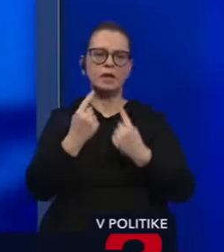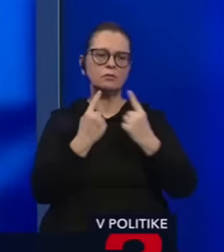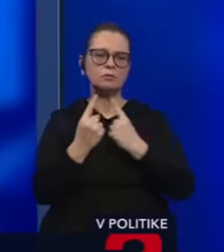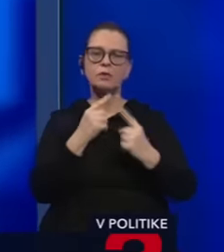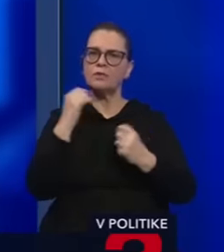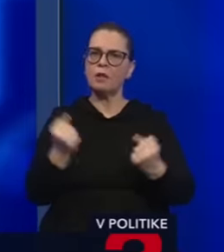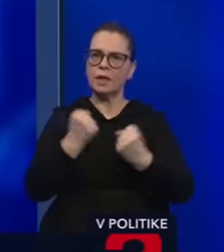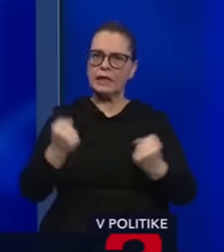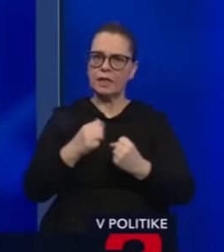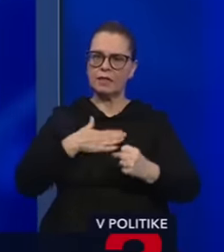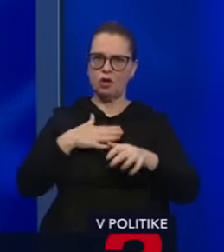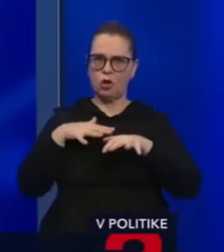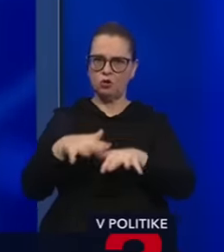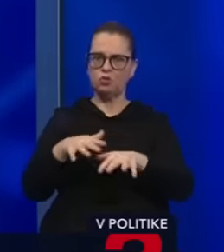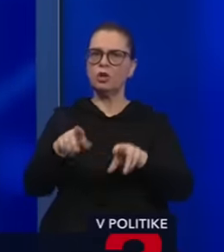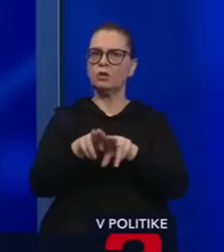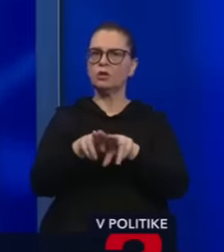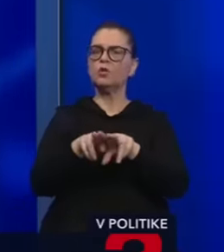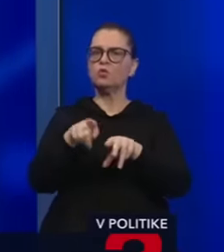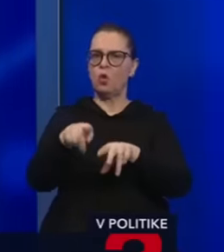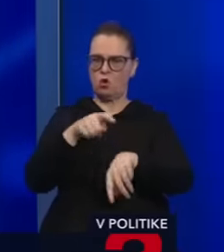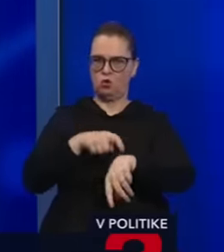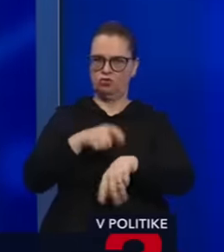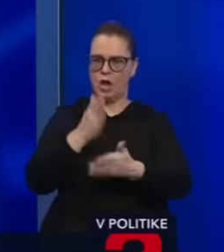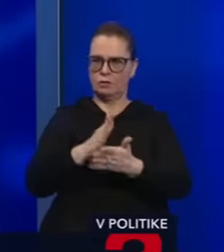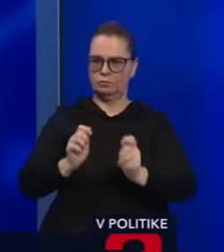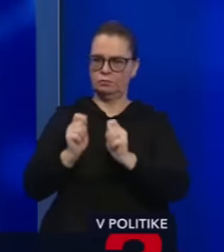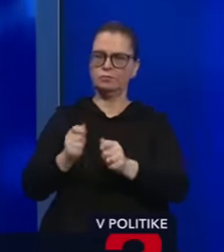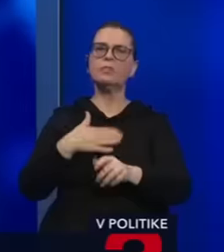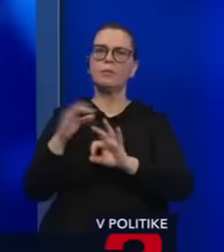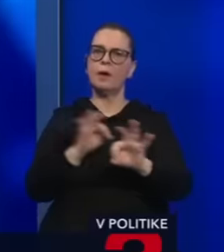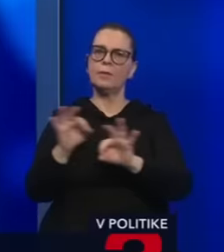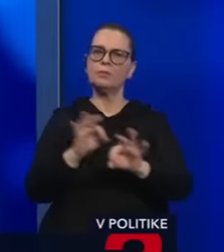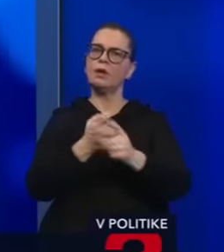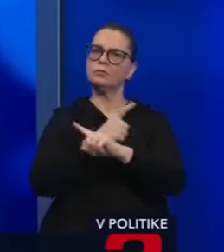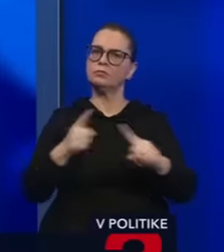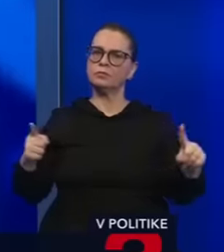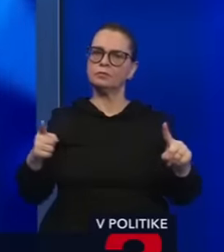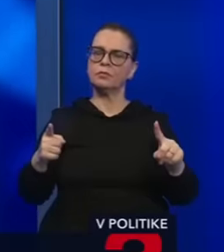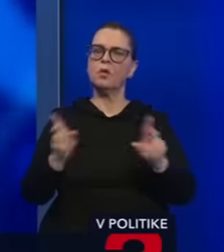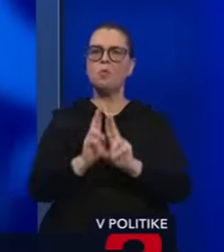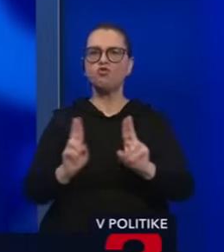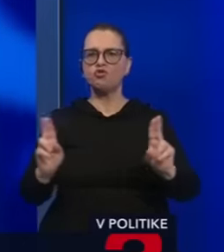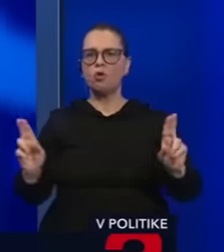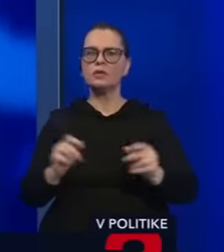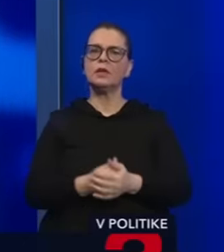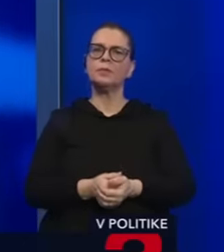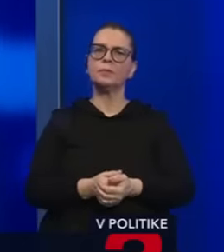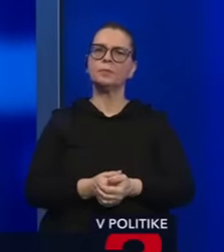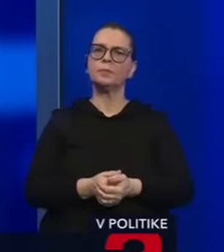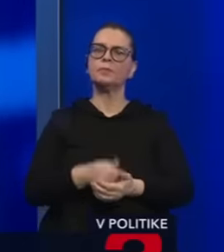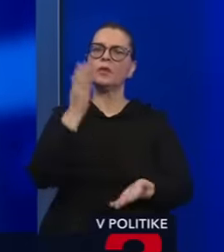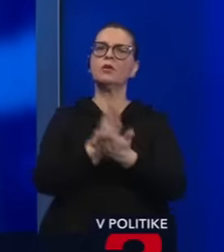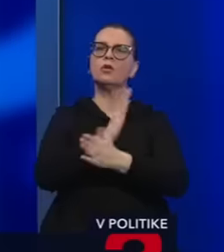intenzívne v našom hnutí, keďže ten čas je do útorka. Máme pripravené rôzne verzie a rôzne varianty a to